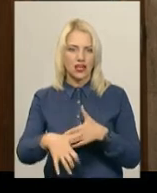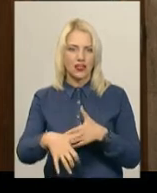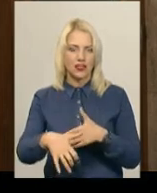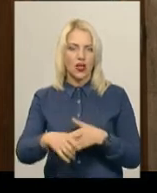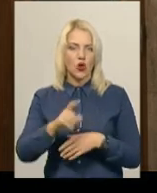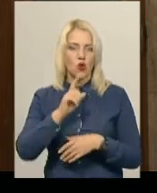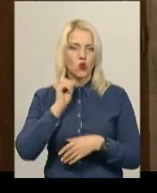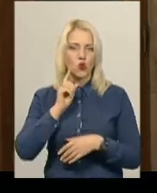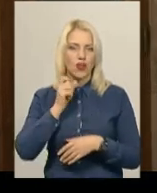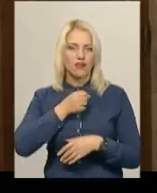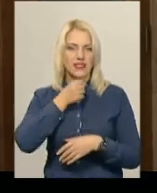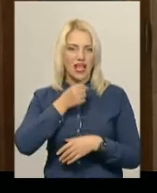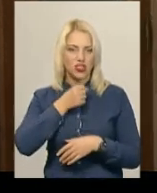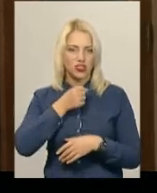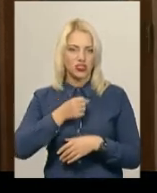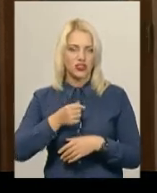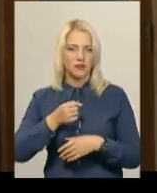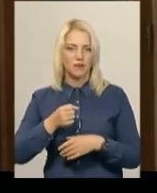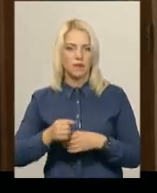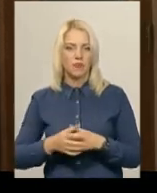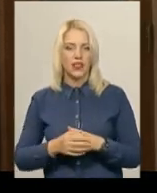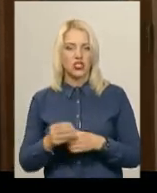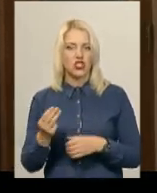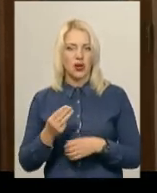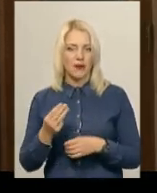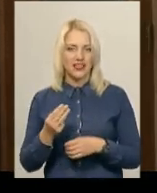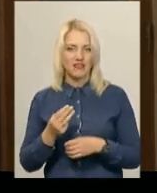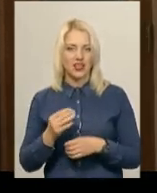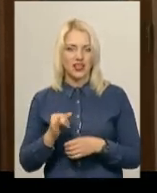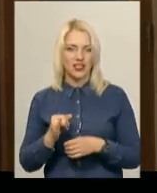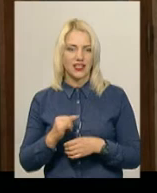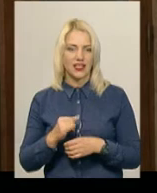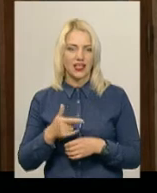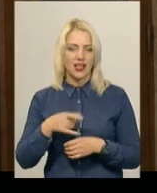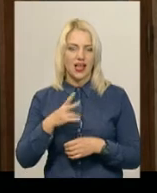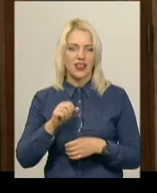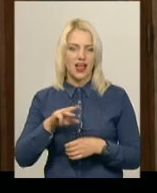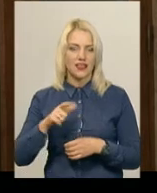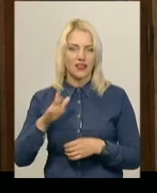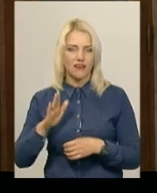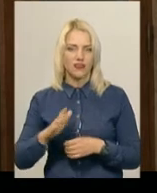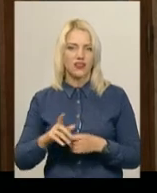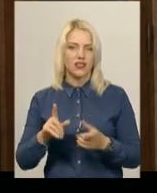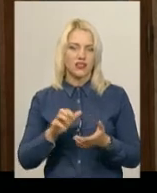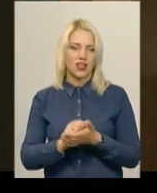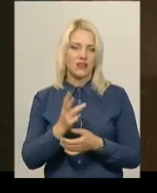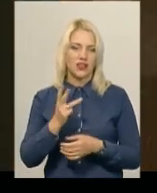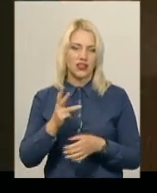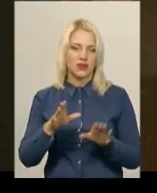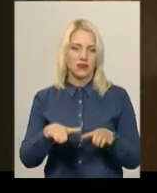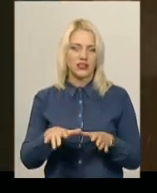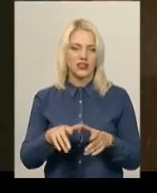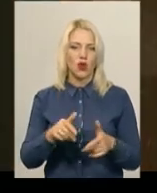юнаків старших «Пересвіт Шепетівка» і Гнатів Данило, «Комбат» Хмельницький зайняв третє місце.